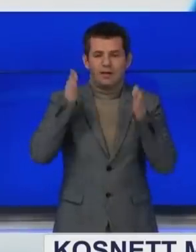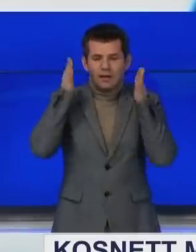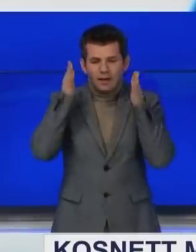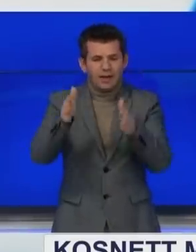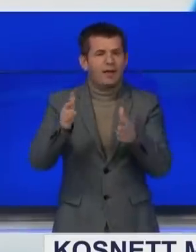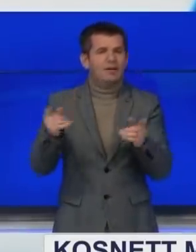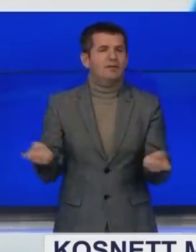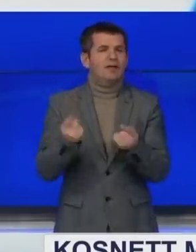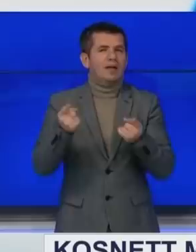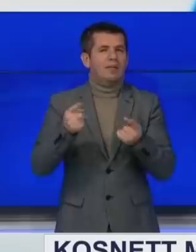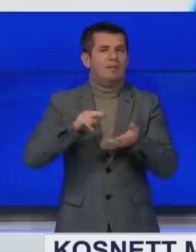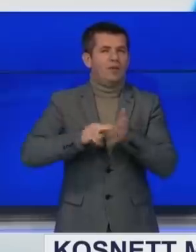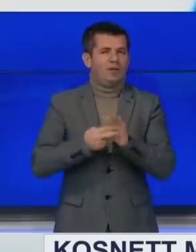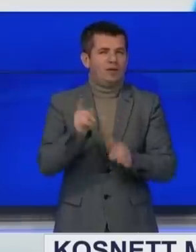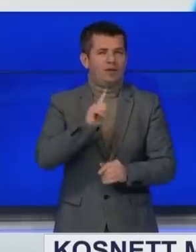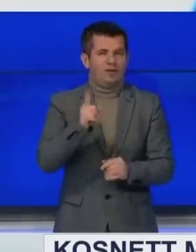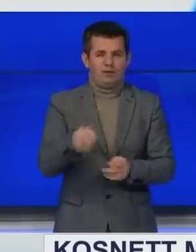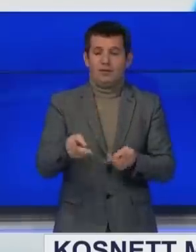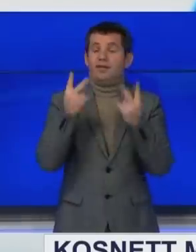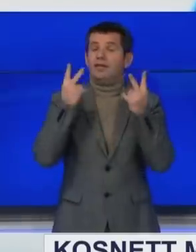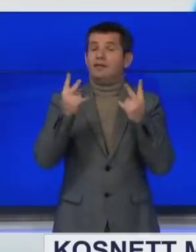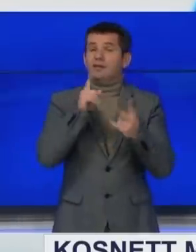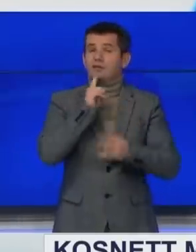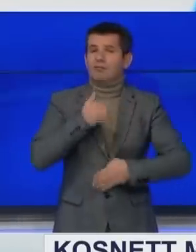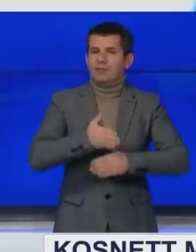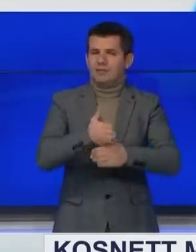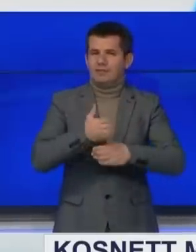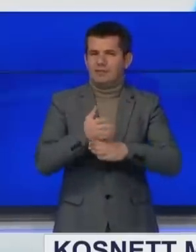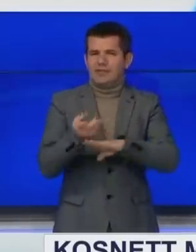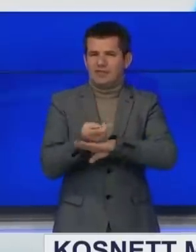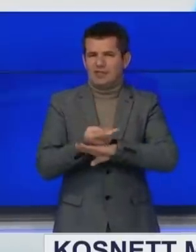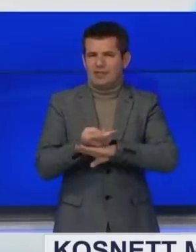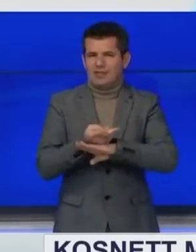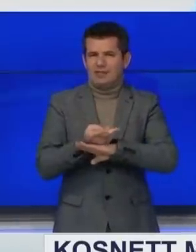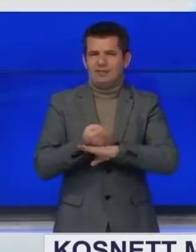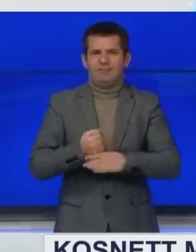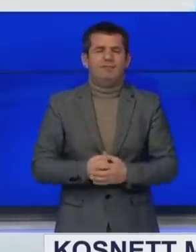politik dhe së është thelbësor për të mbështetur shtetin ligjor.